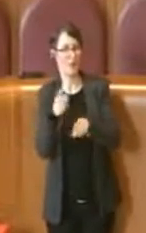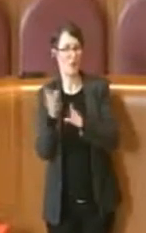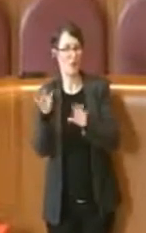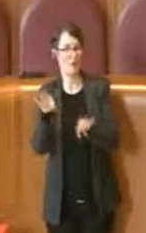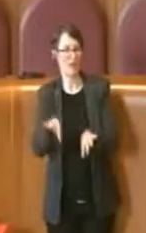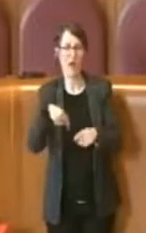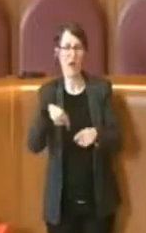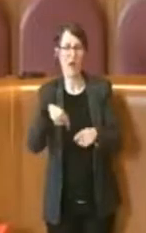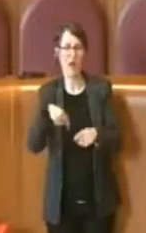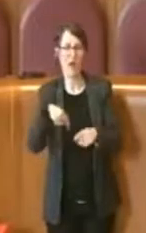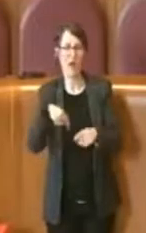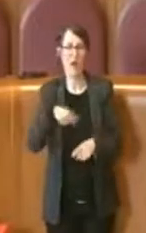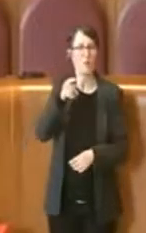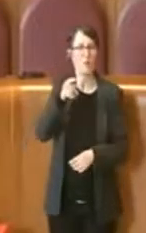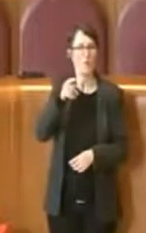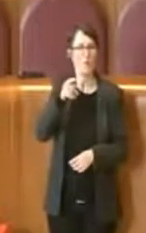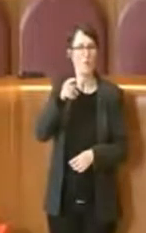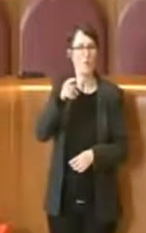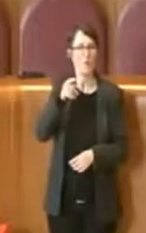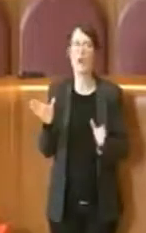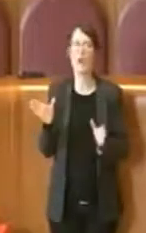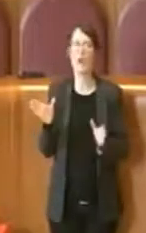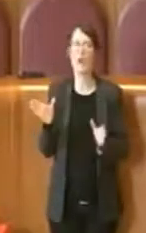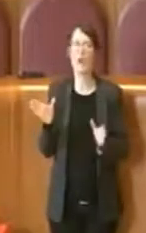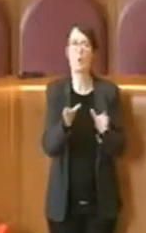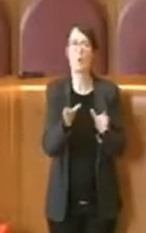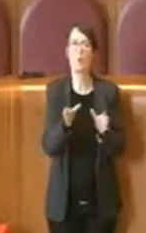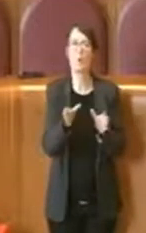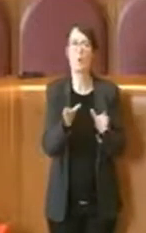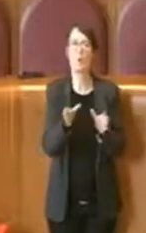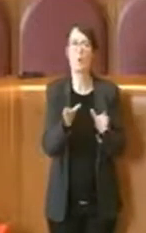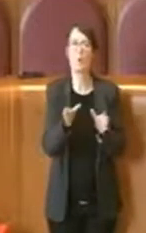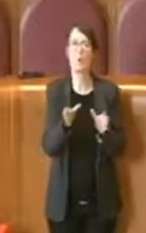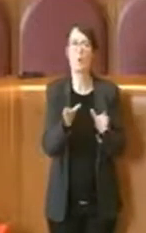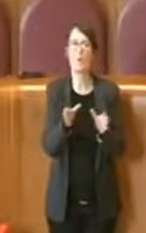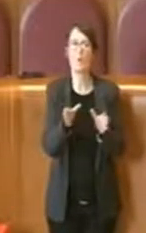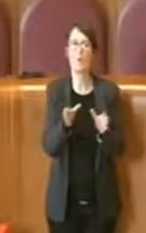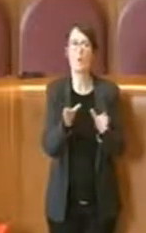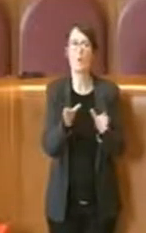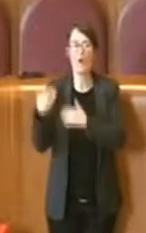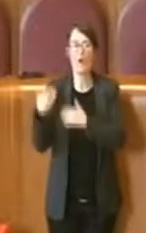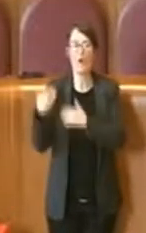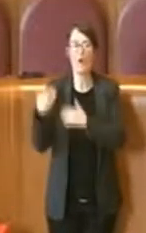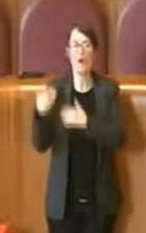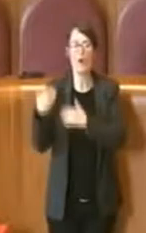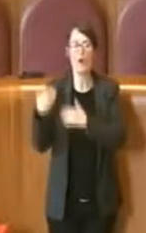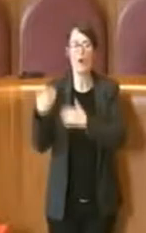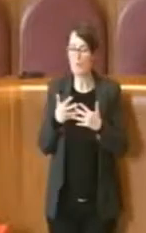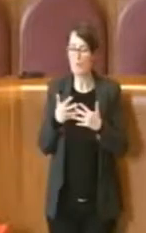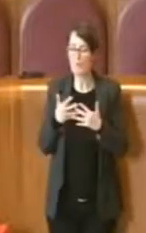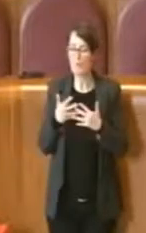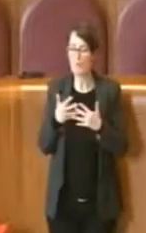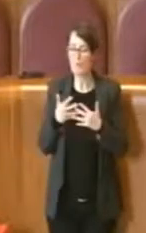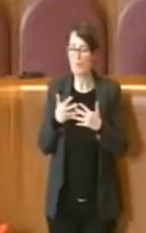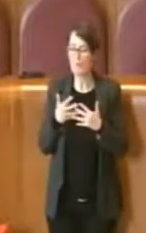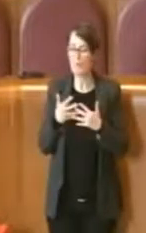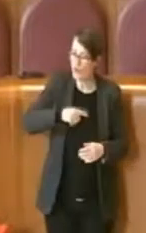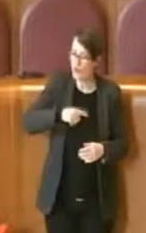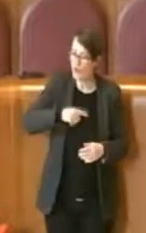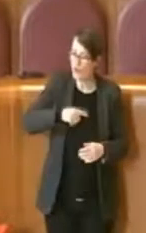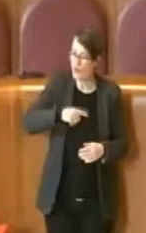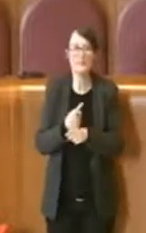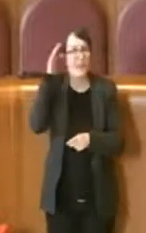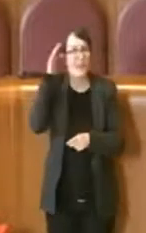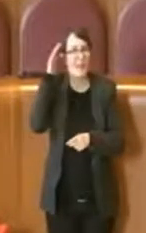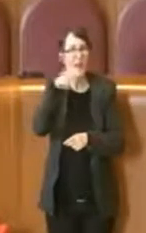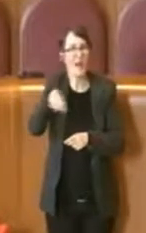le opposizioni, ma perché è giusto, perché è compito della maggioranza ascoltare i rappresentanti dei cittadini, di tutti i cittadini